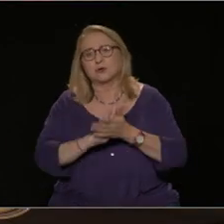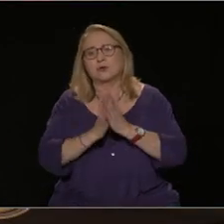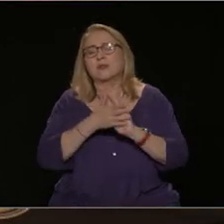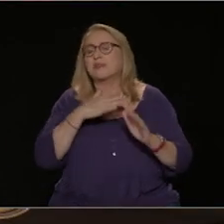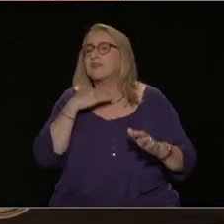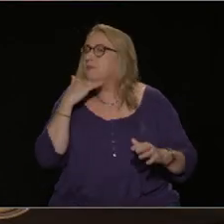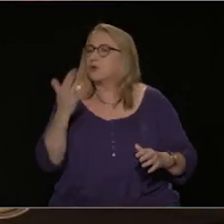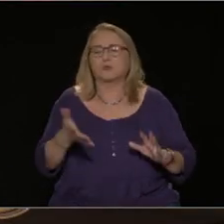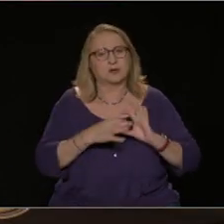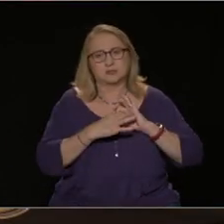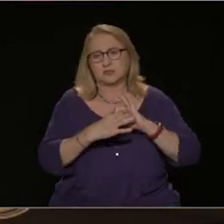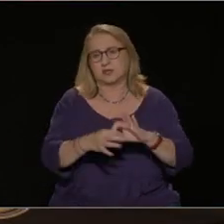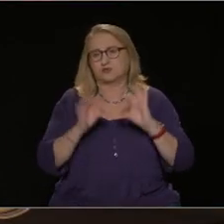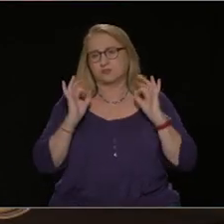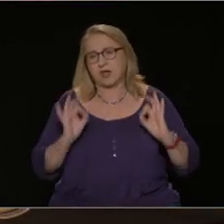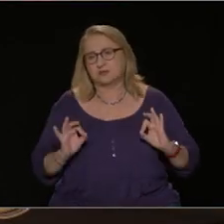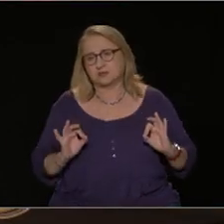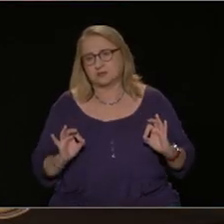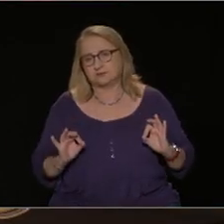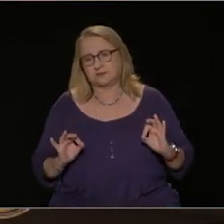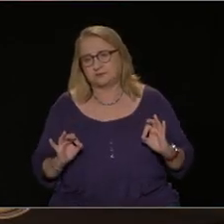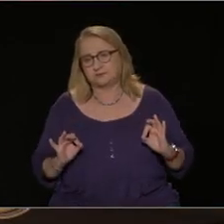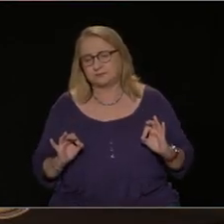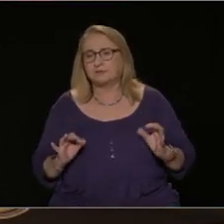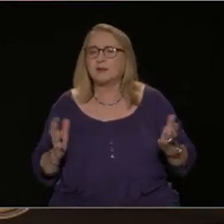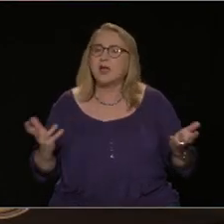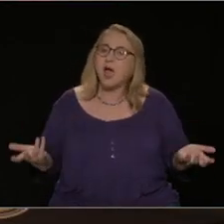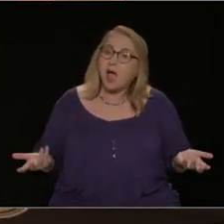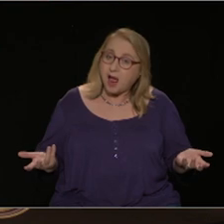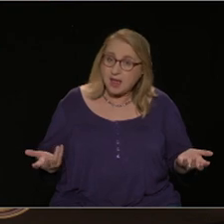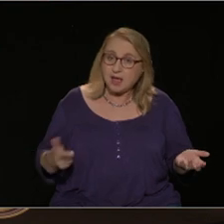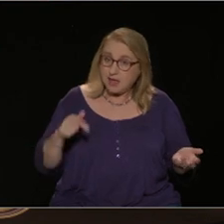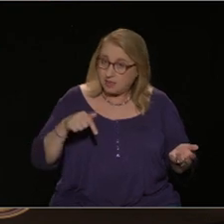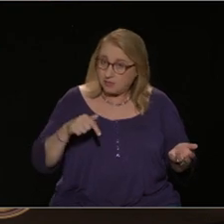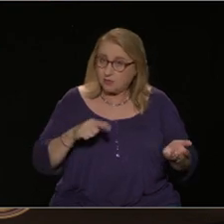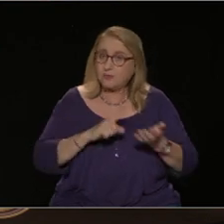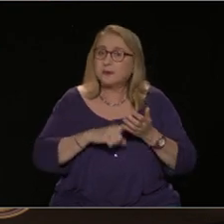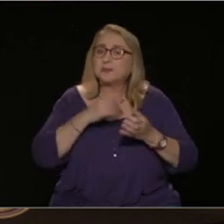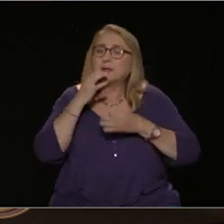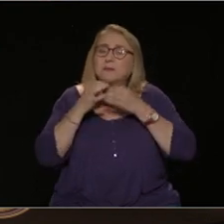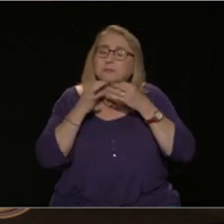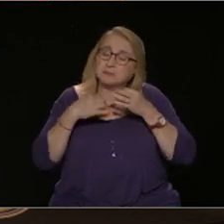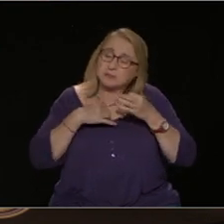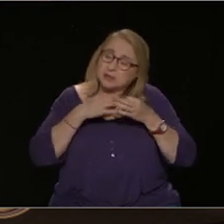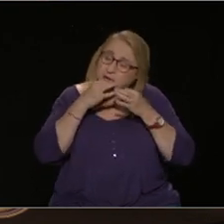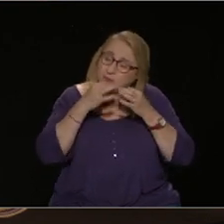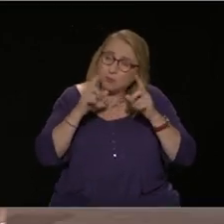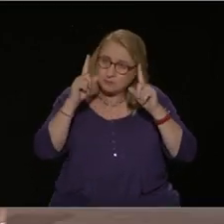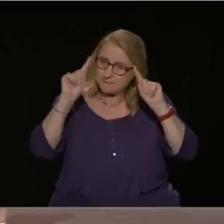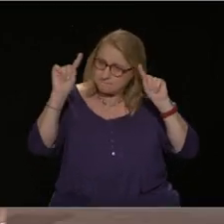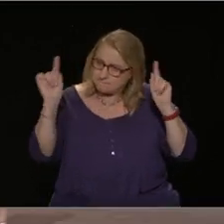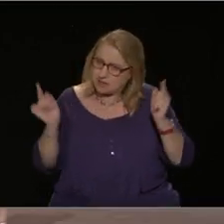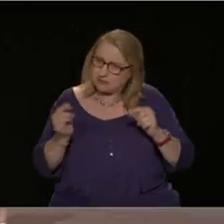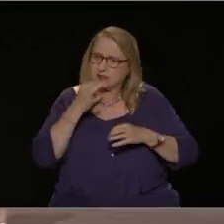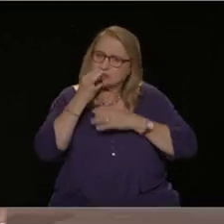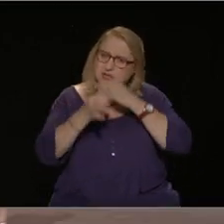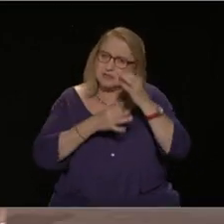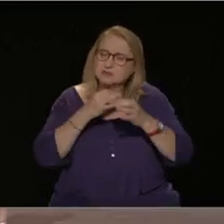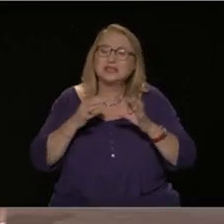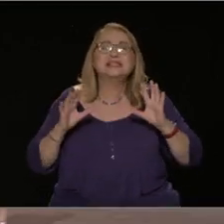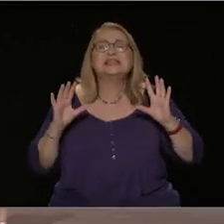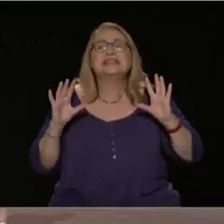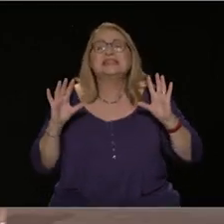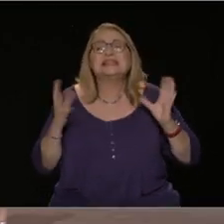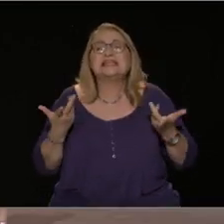να κάνουμε μία παρένθεση και να πούμε ότι τι δυσκολεύει όλον αυτόν τον κόσμο, και εδώ είναι και η δική μας πιστεύουμε συμβολή,